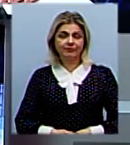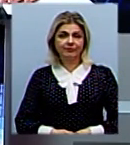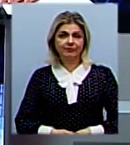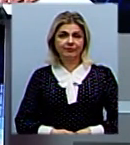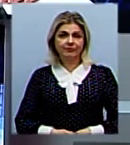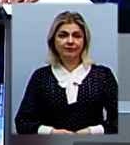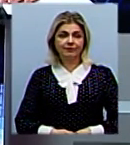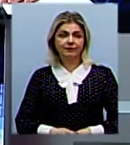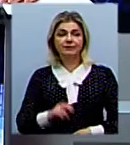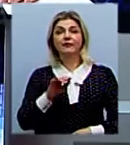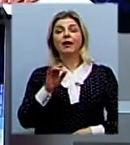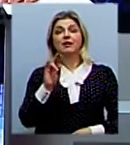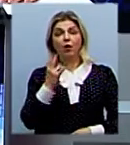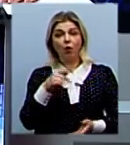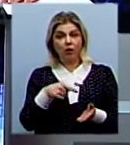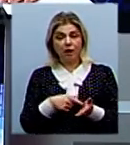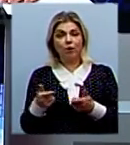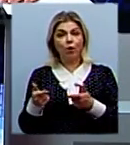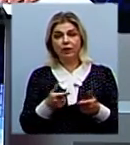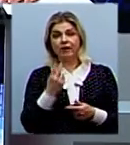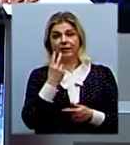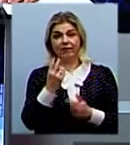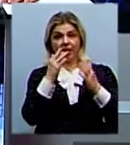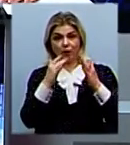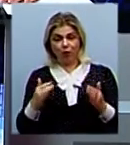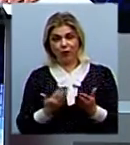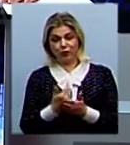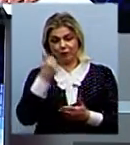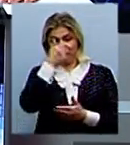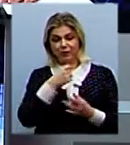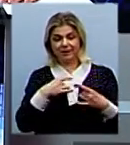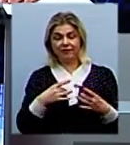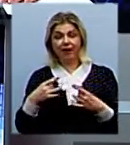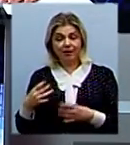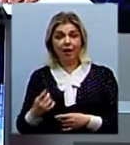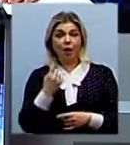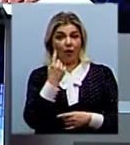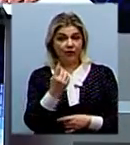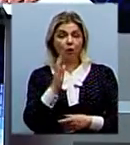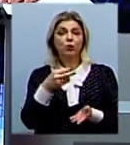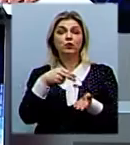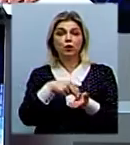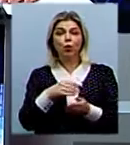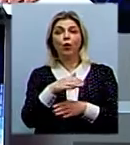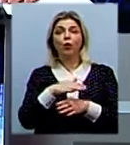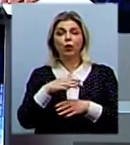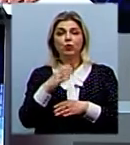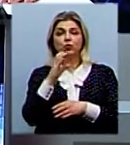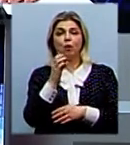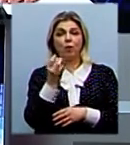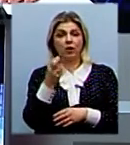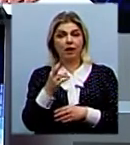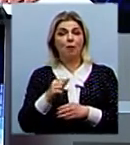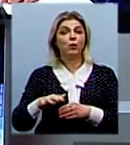У Миколаєві підготували дві ялинки до новорічних свят. Одна з них стоятиме на Соборній площі,